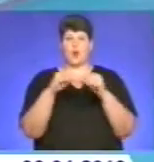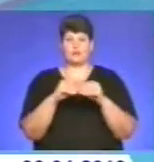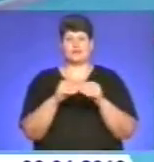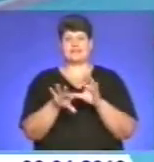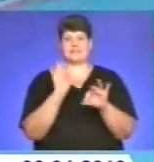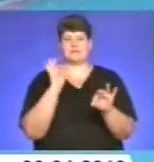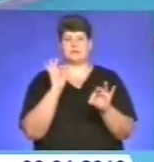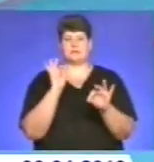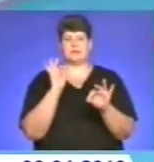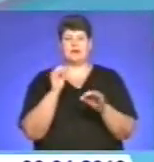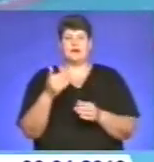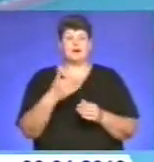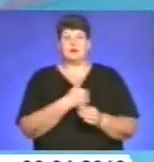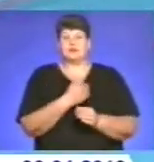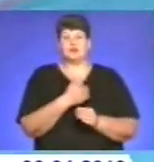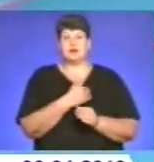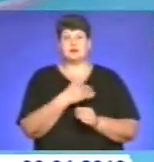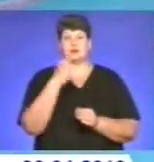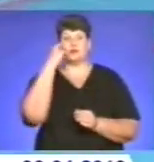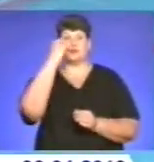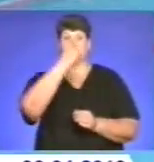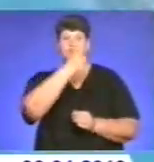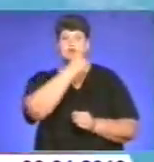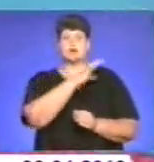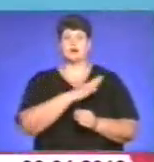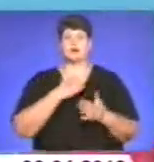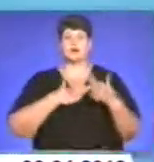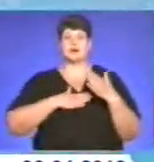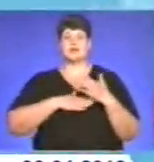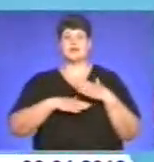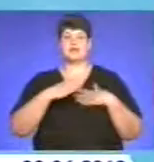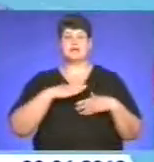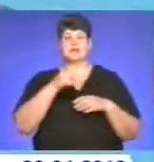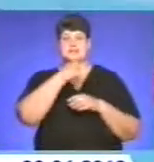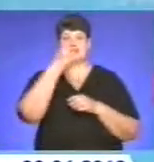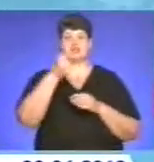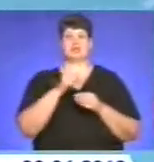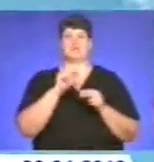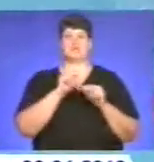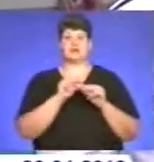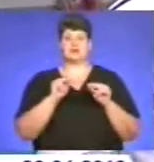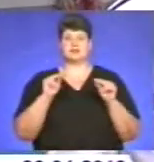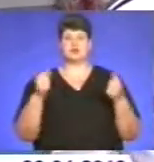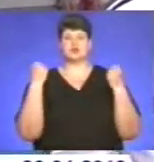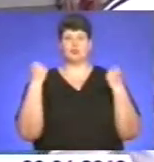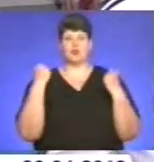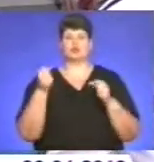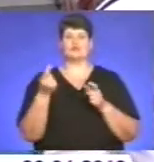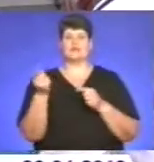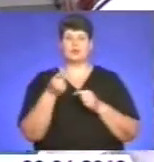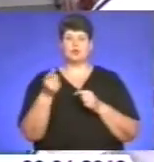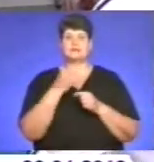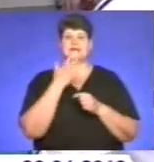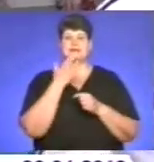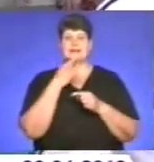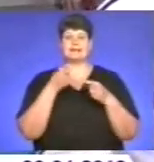З ентезіазму очах юних тернопільських плавців неабияк радіє і старший викладач кафедри фізичного виховання і спорту Тернопільського національно